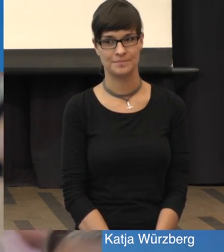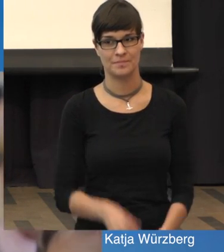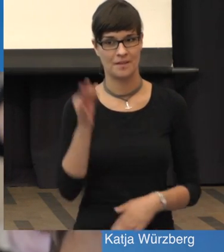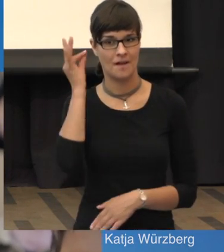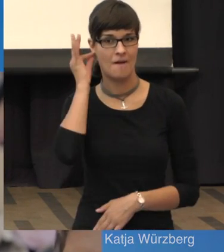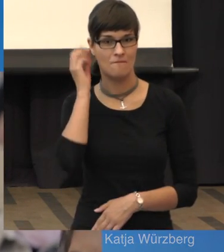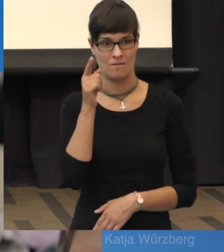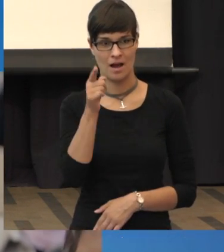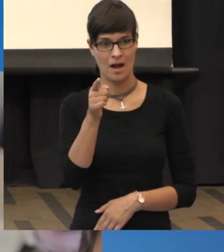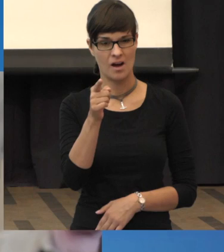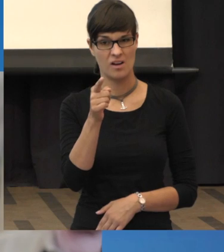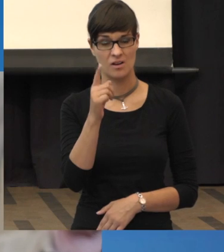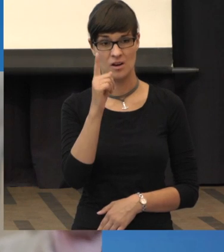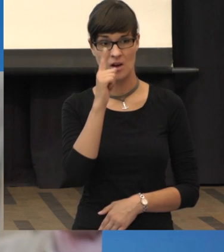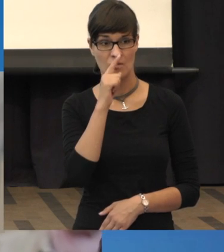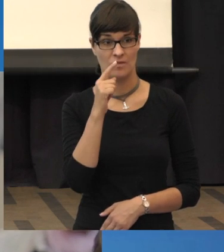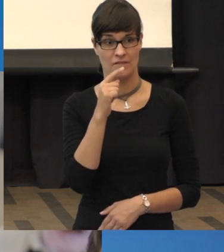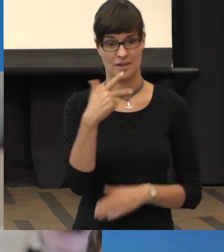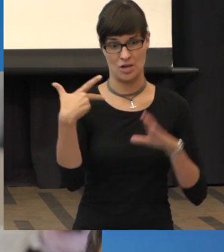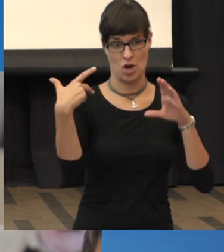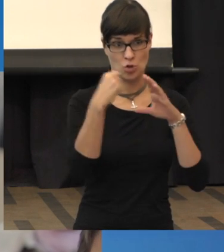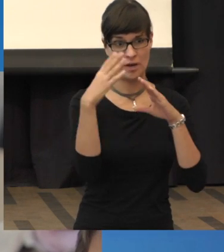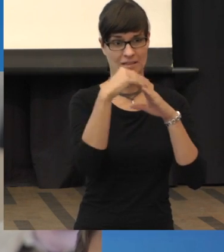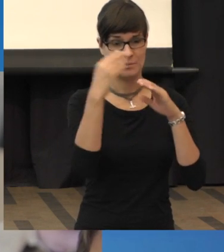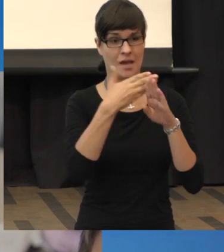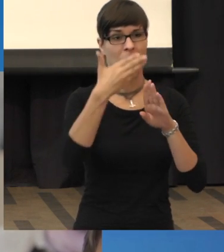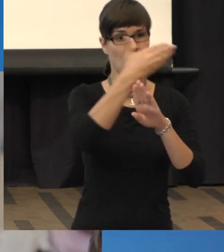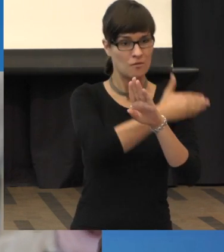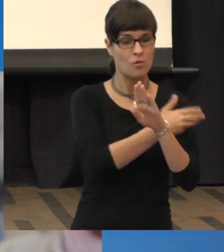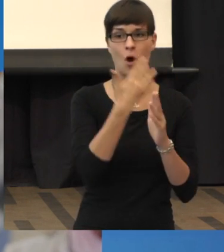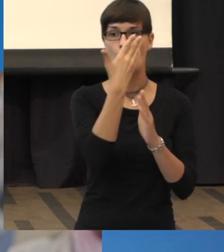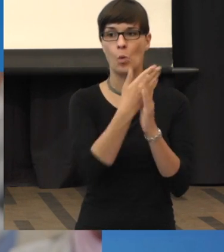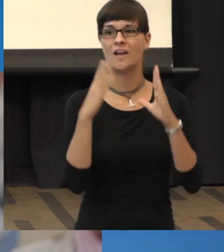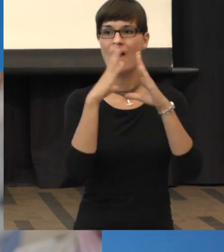Muss man vor einer Spritzentherapie das Magdumar absetzen?